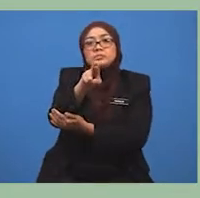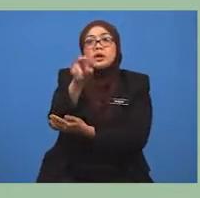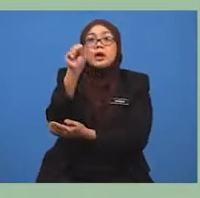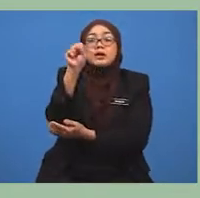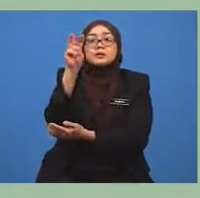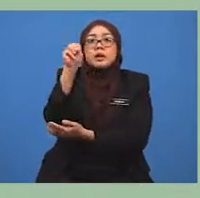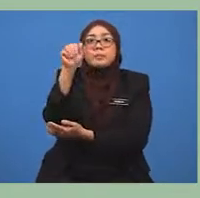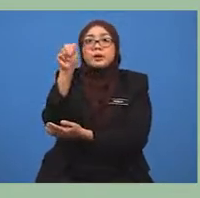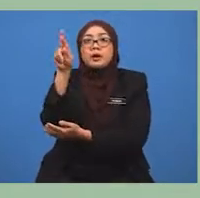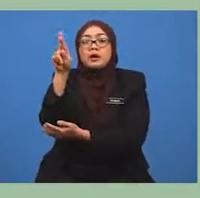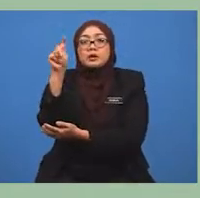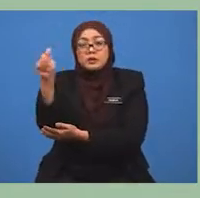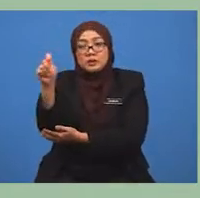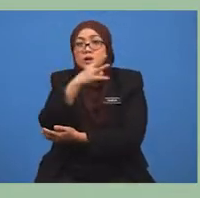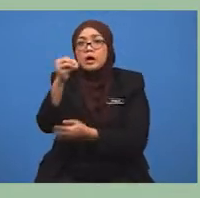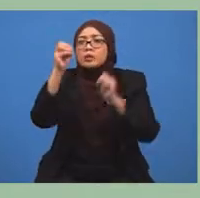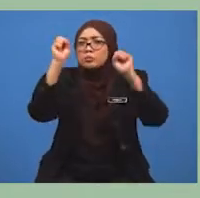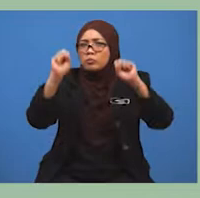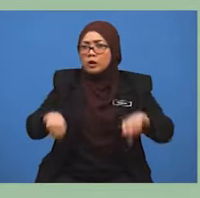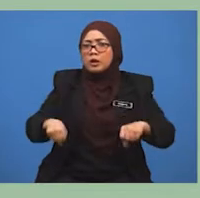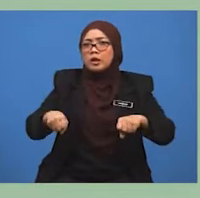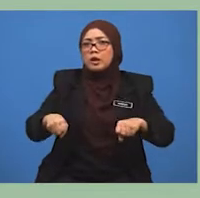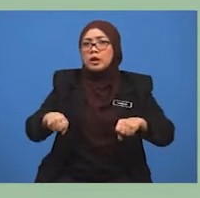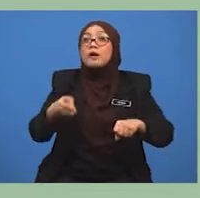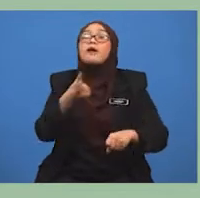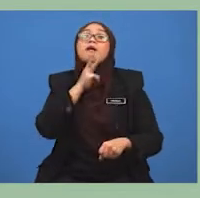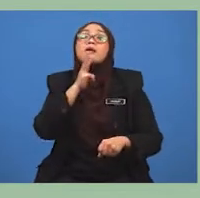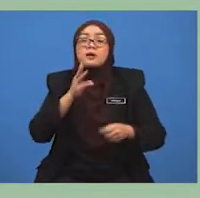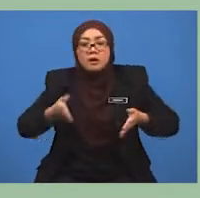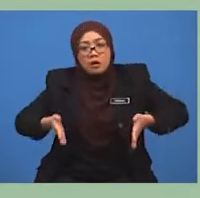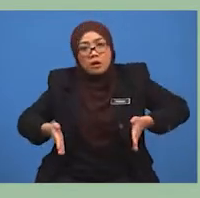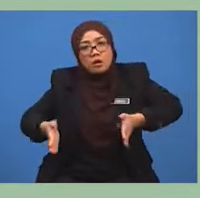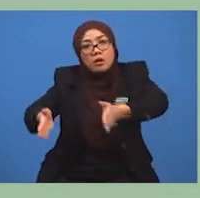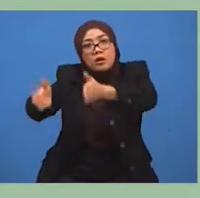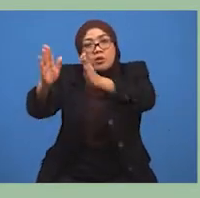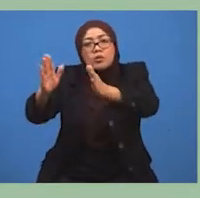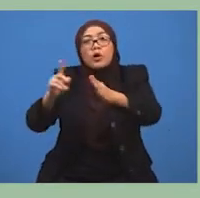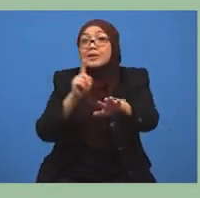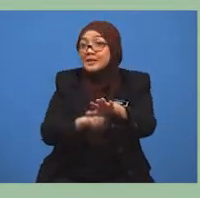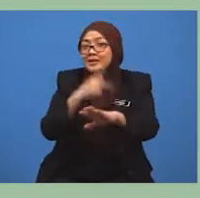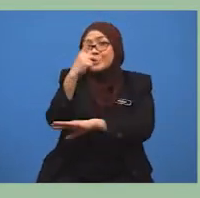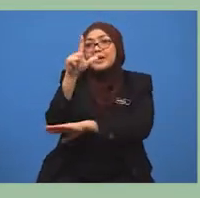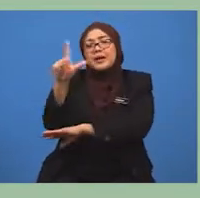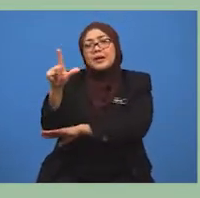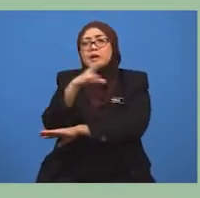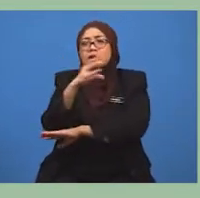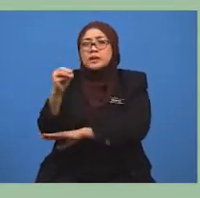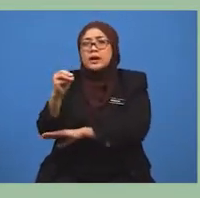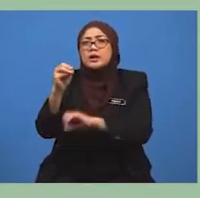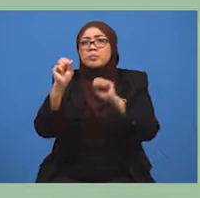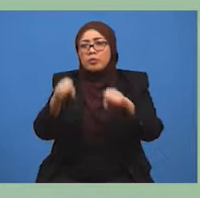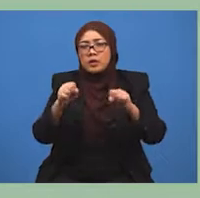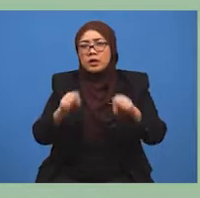air semasa berlakunya hujan lebat di sekitar Kuala Lumpur dan berfungsi untuk